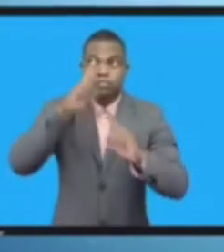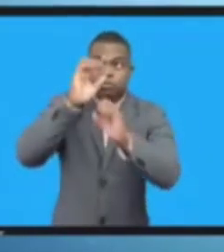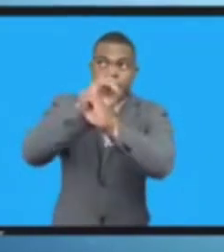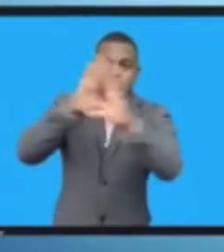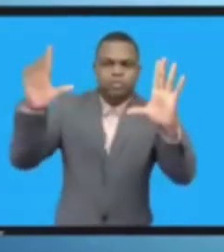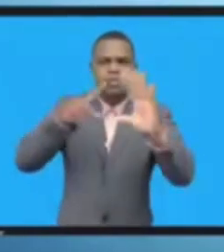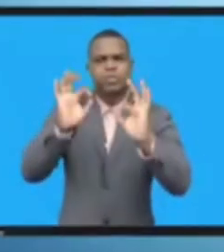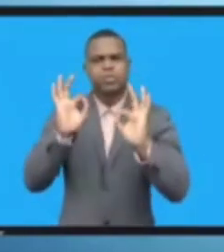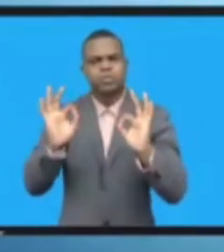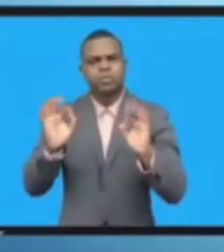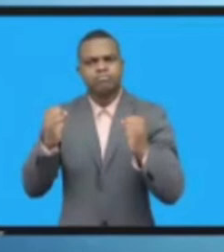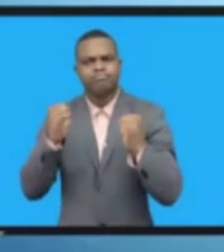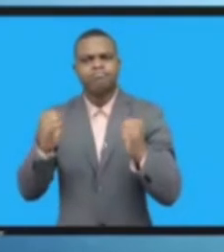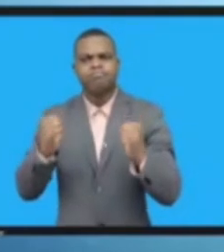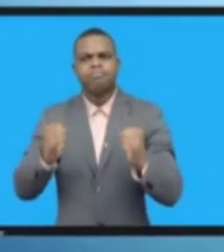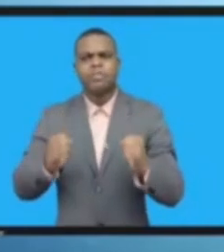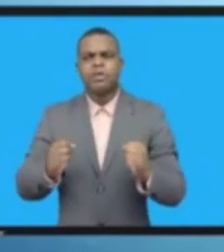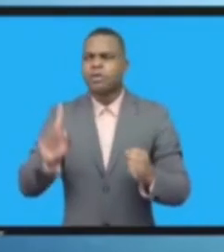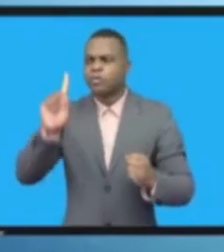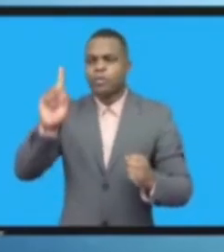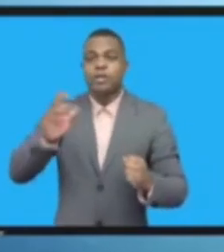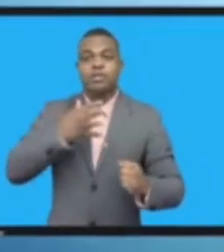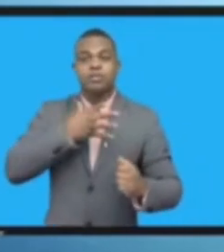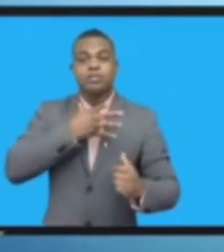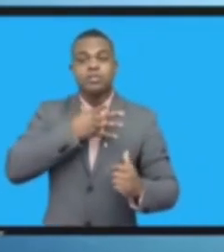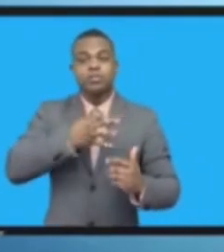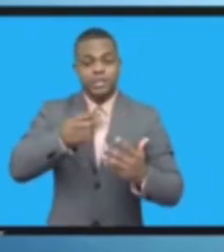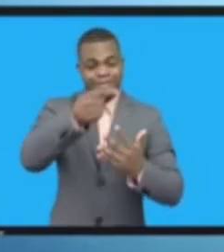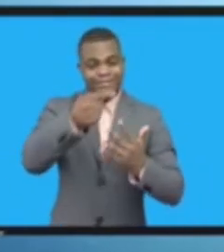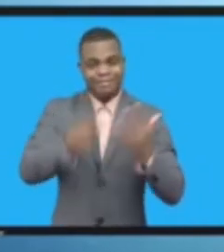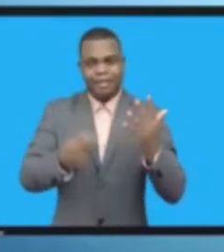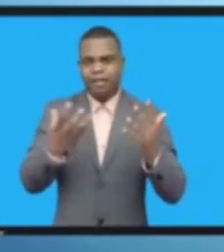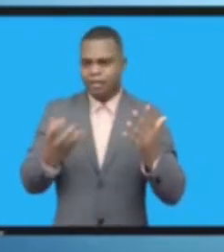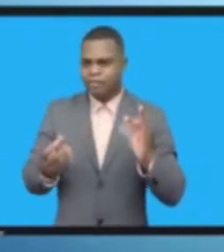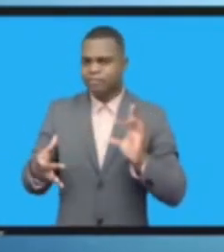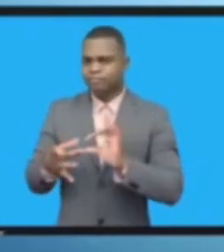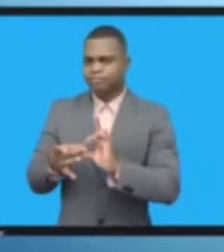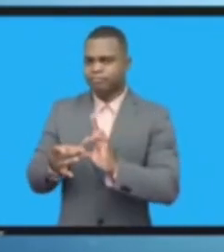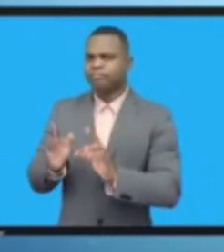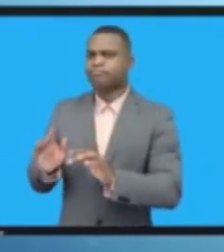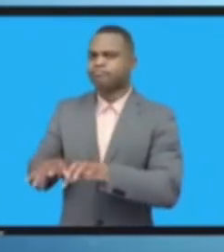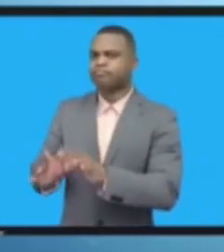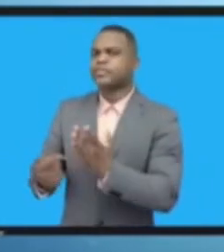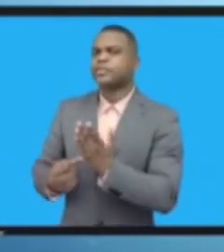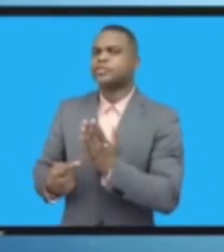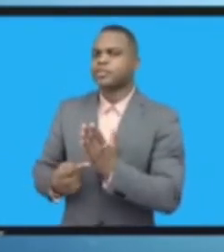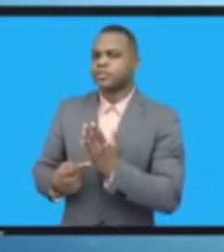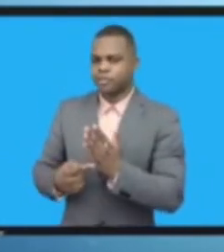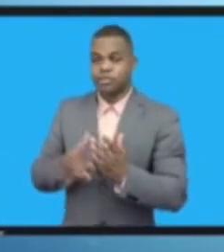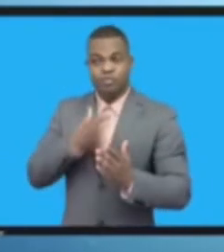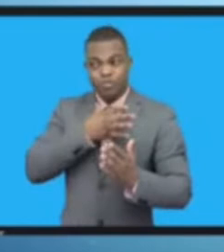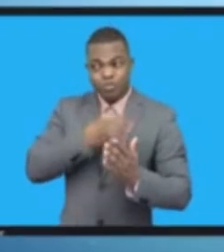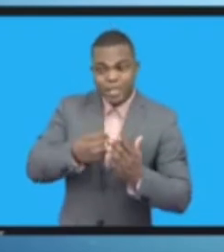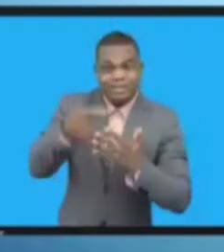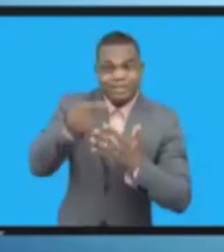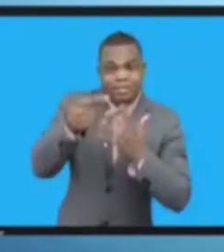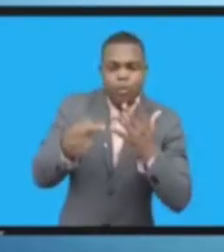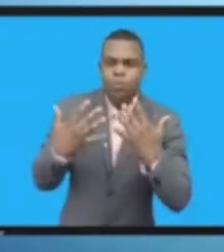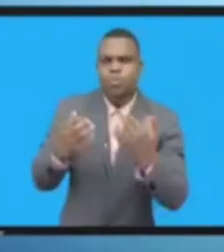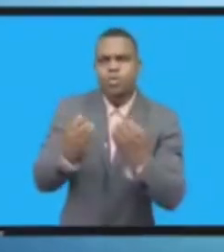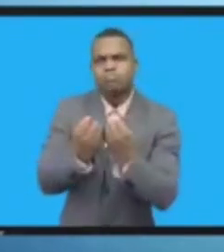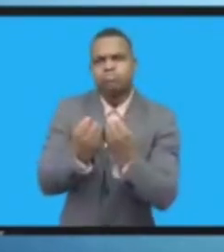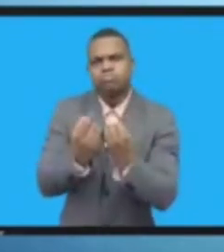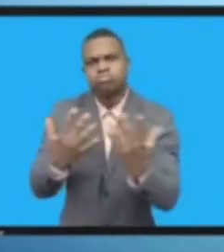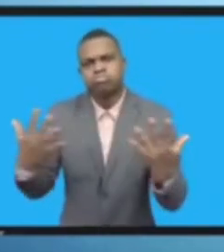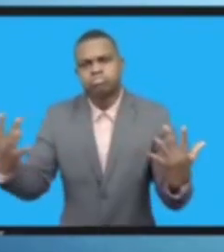وتعاونية نعم هذه رؤية طموحة مما لا شك فيه ولكنها الرؤية التي نحتاجها